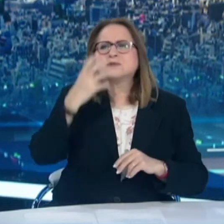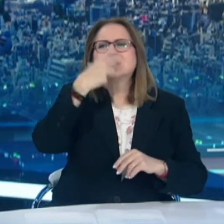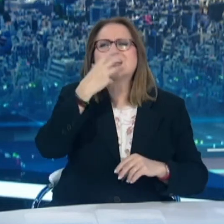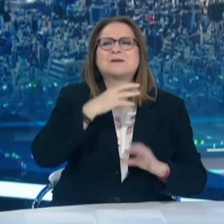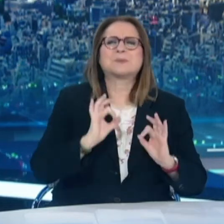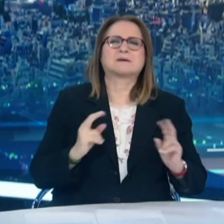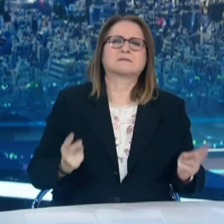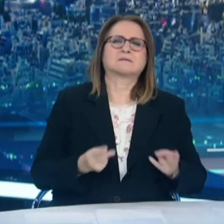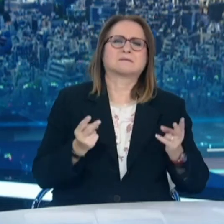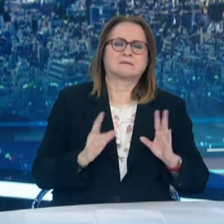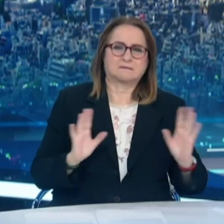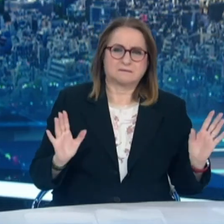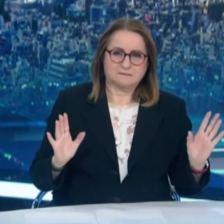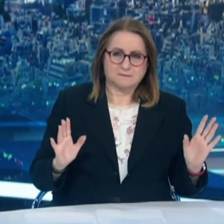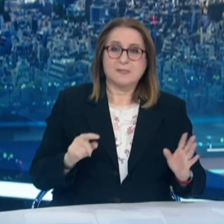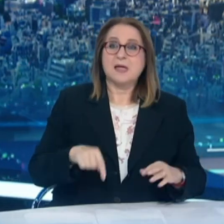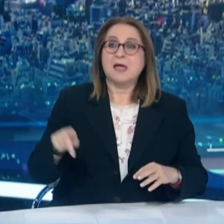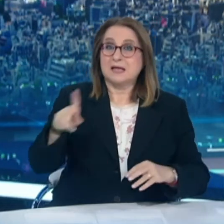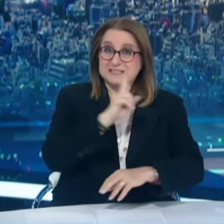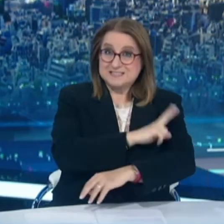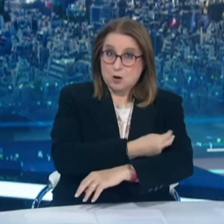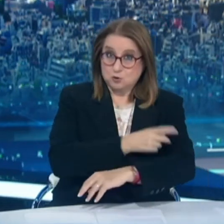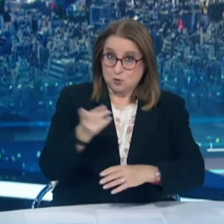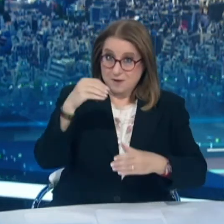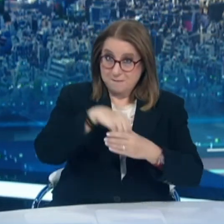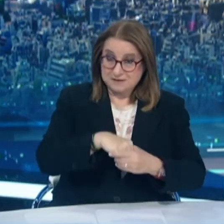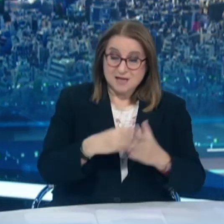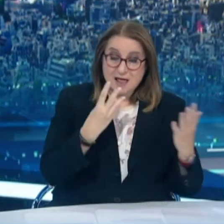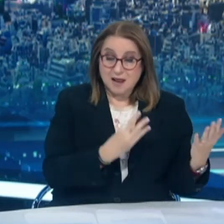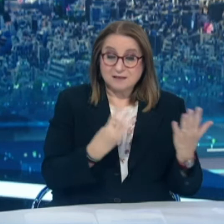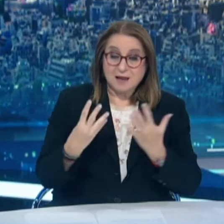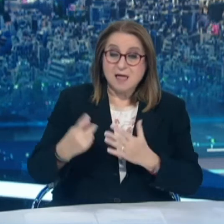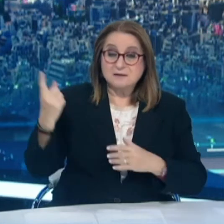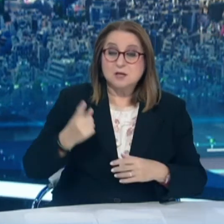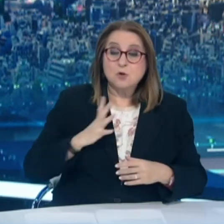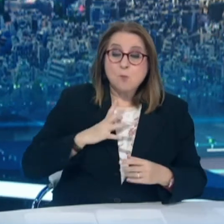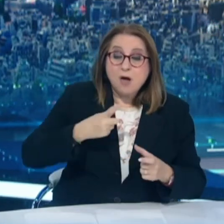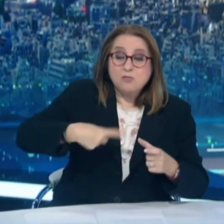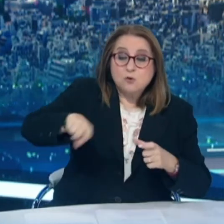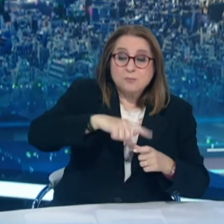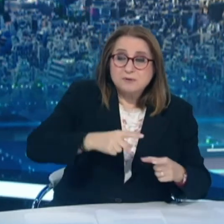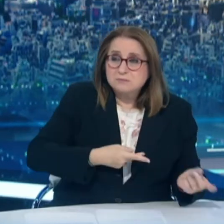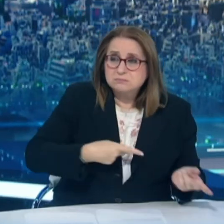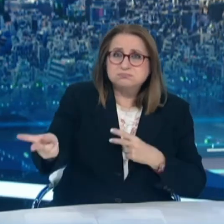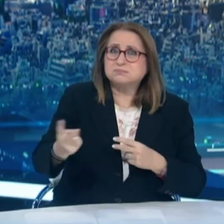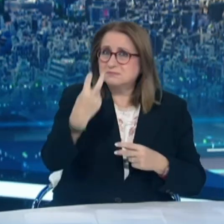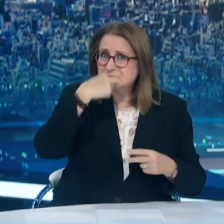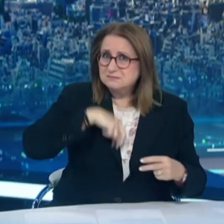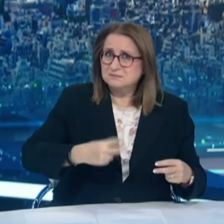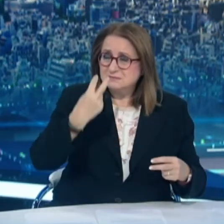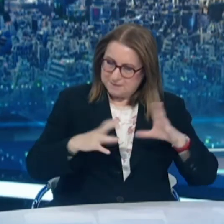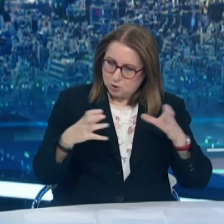99% των ασθενών που νόσαν βαριά και χρειάστηκαν διασωλήνωση αφορούσε σε άτομα είτε ανεμβολίαστα είτε μερικώς